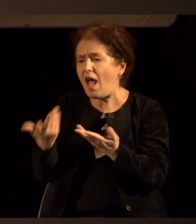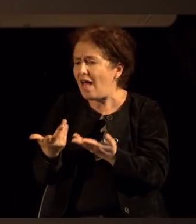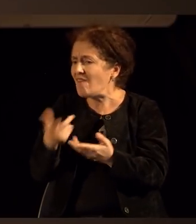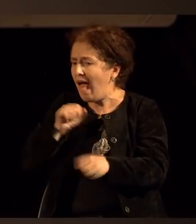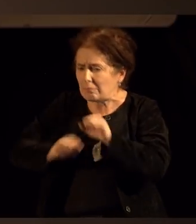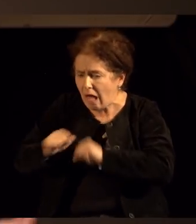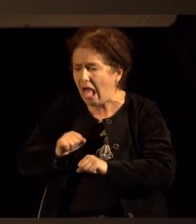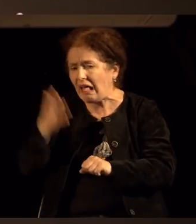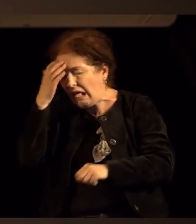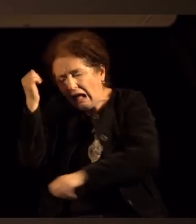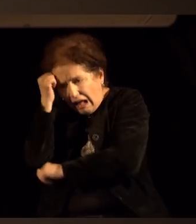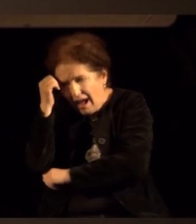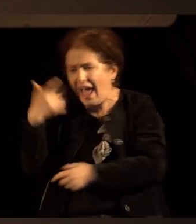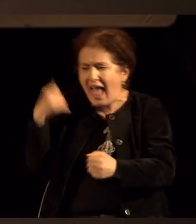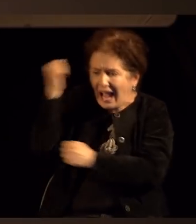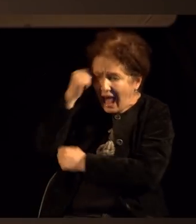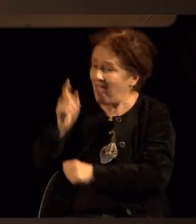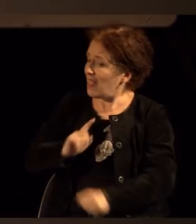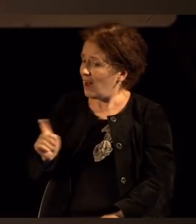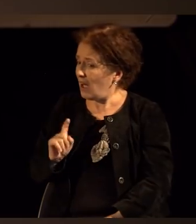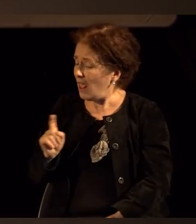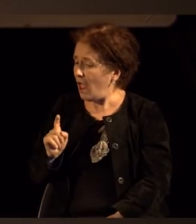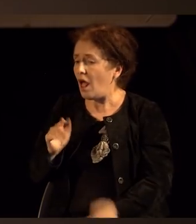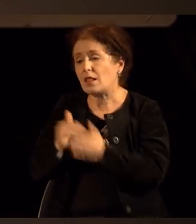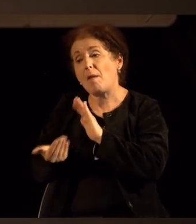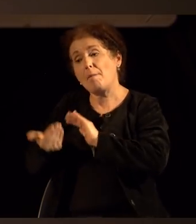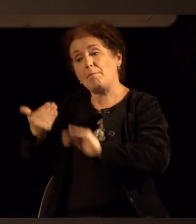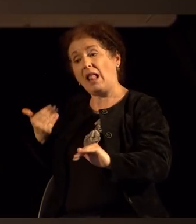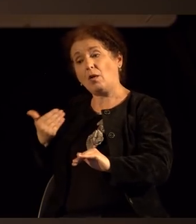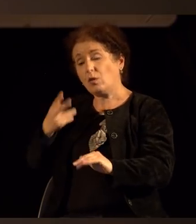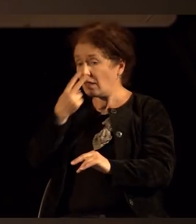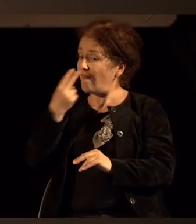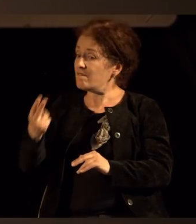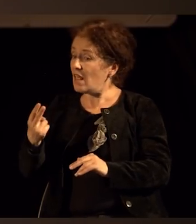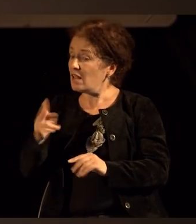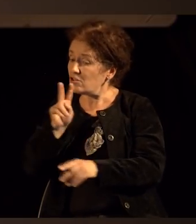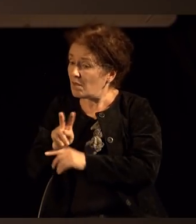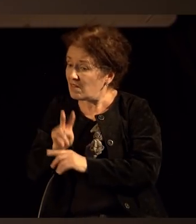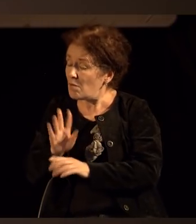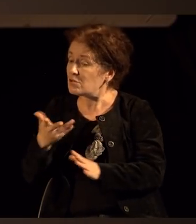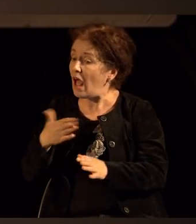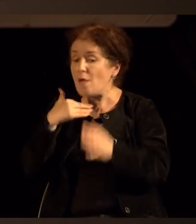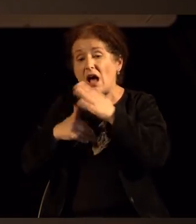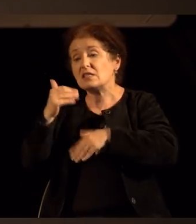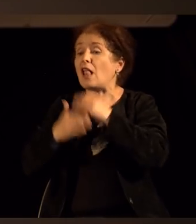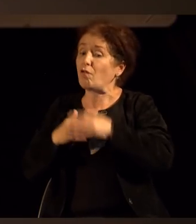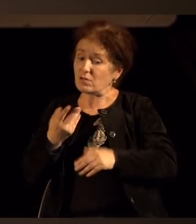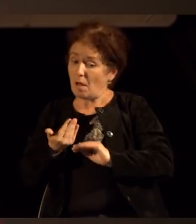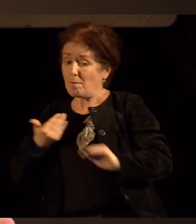страдање треба да го одбегнуам, кога знам, со разум ќе согледам дека ќе имам големо задоволство.